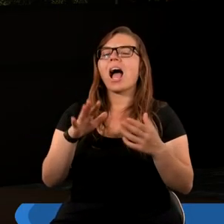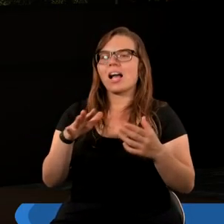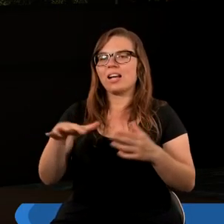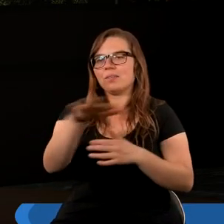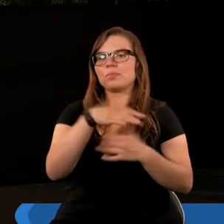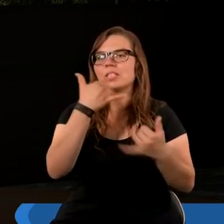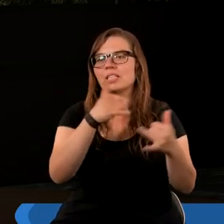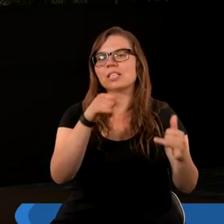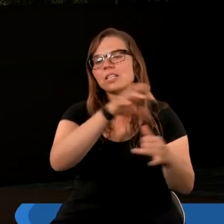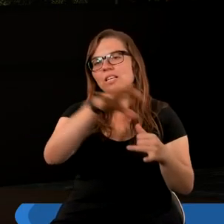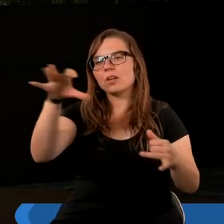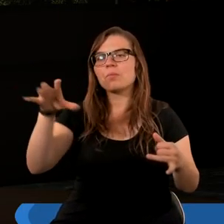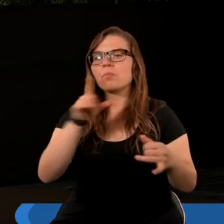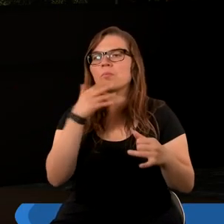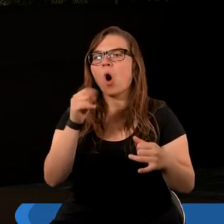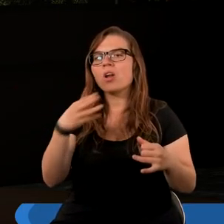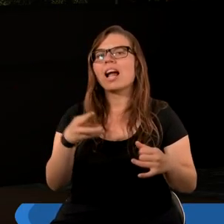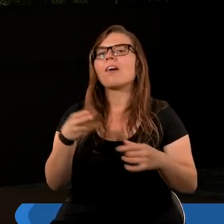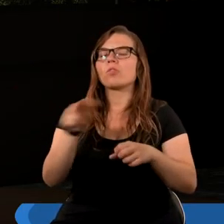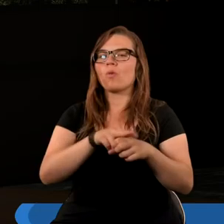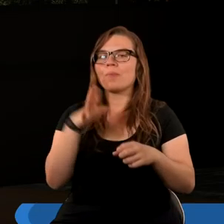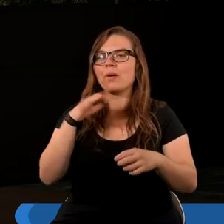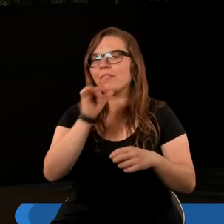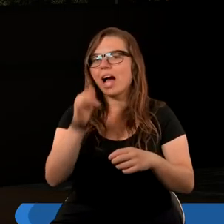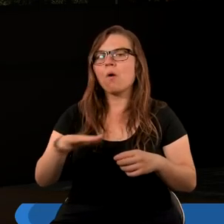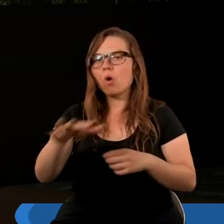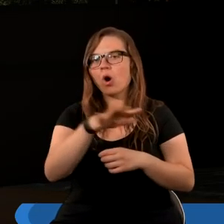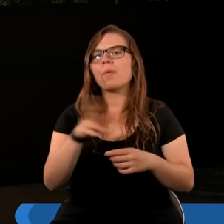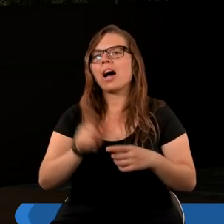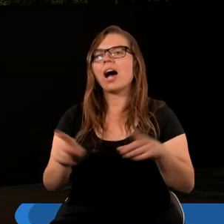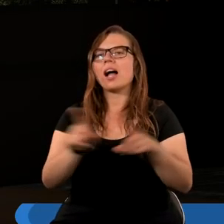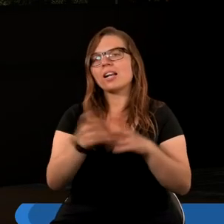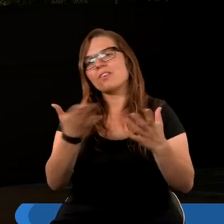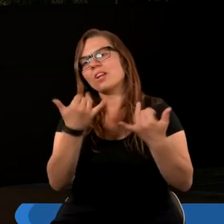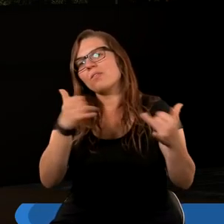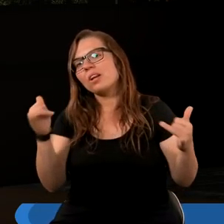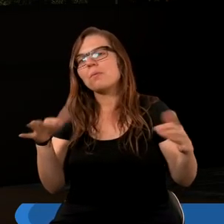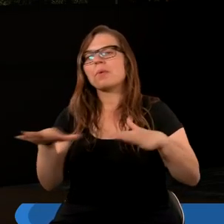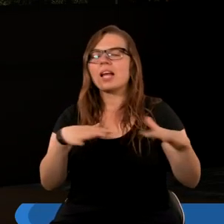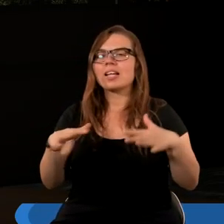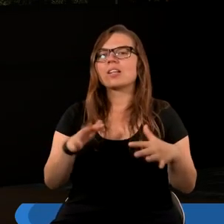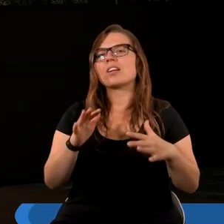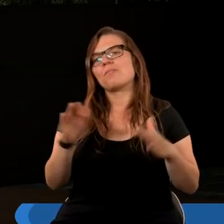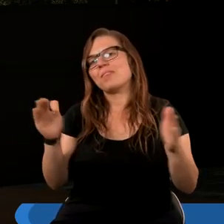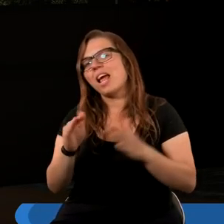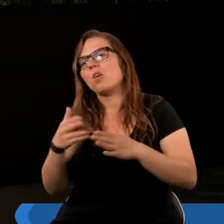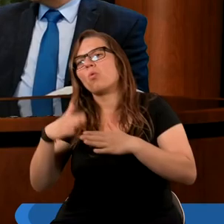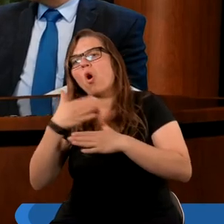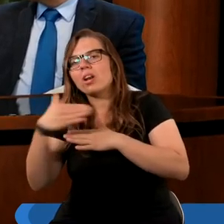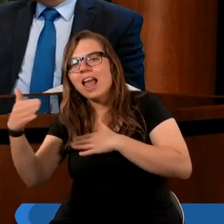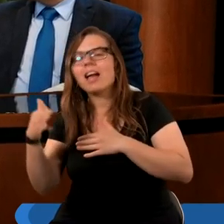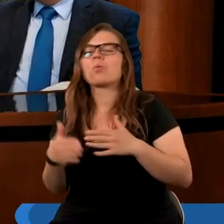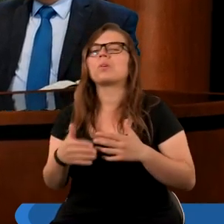innych mocarstw, które na przykład były w Europie, ale gdzieś w miejscu mniej zaludnionym,